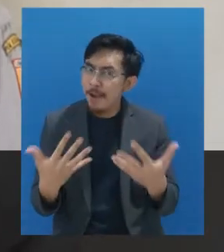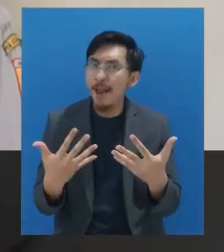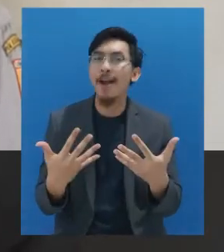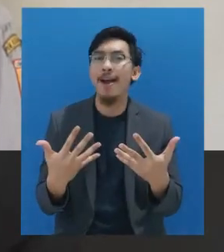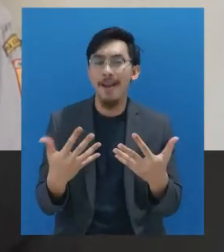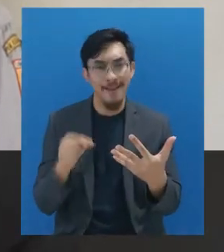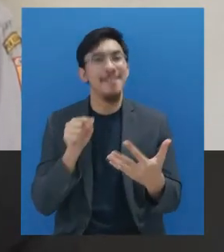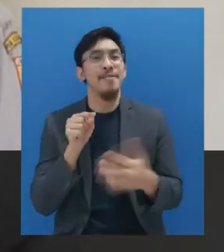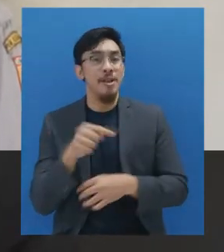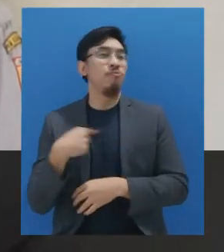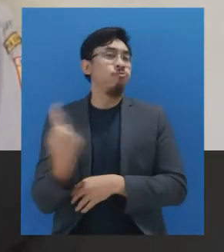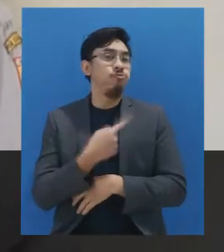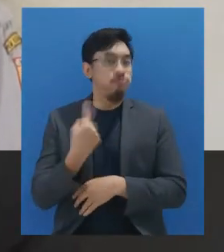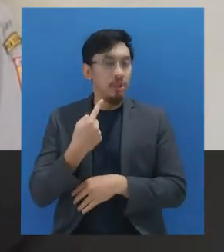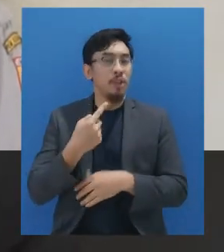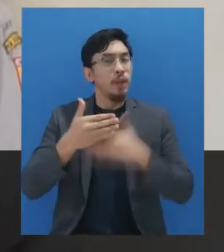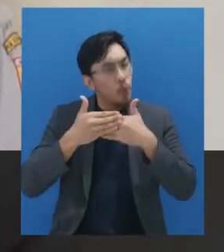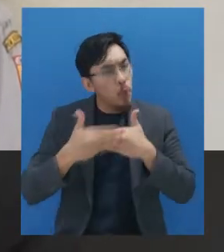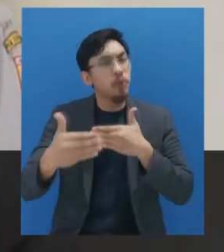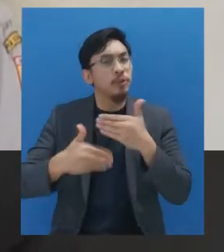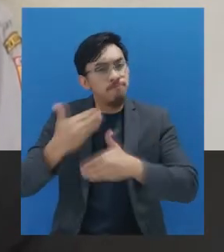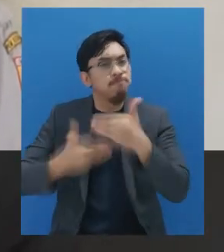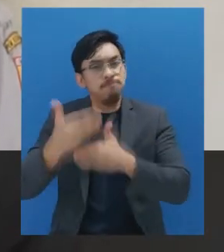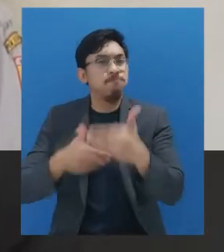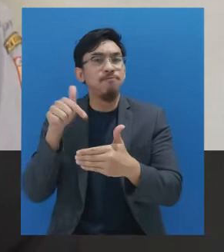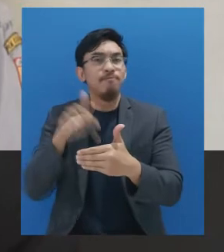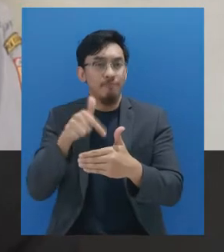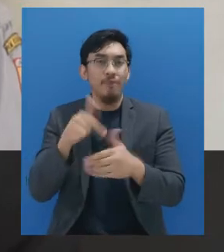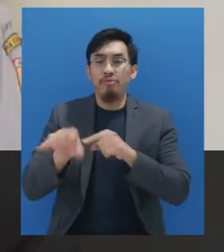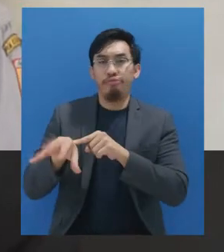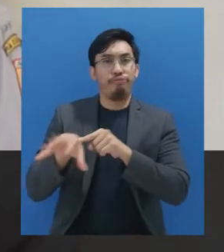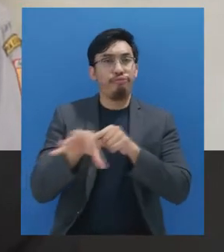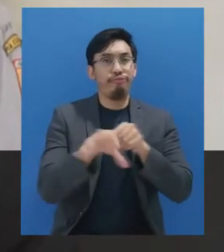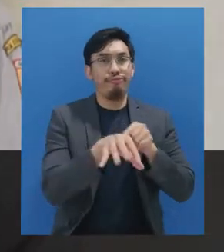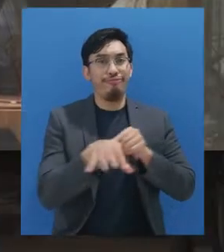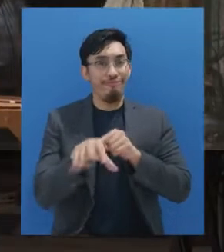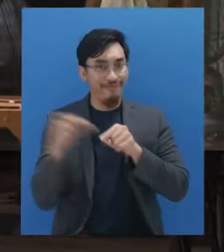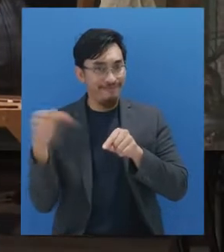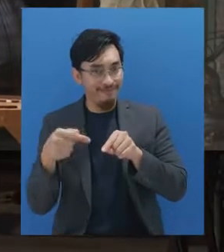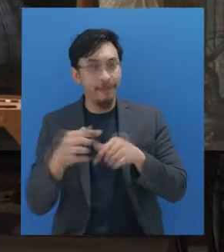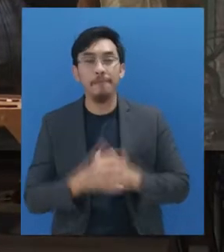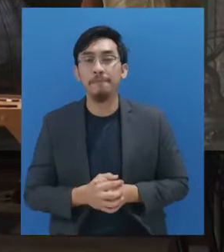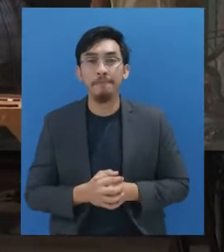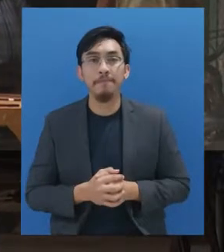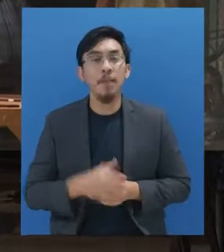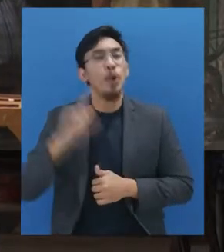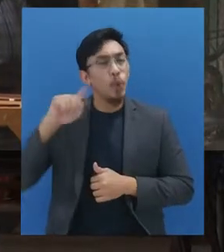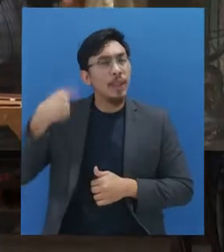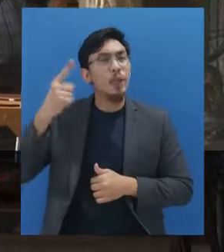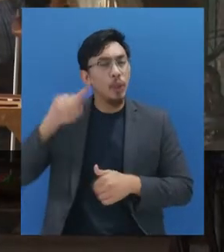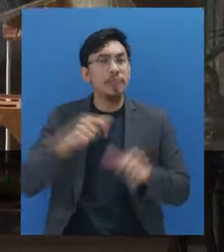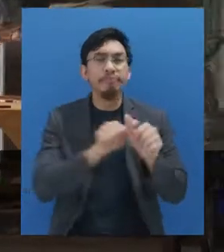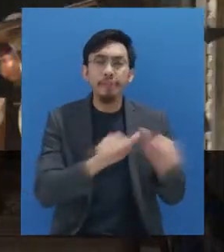untuk kebersihan kita intensifkan, terutama masalah disinfektannya. Kita